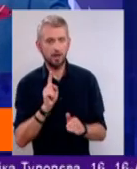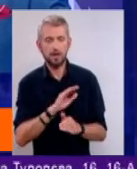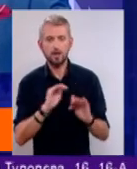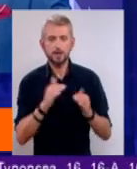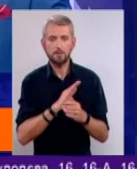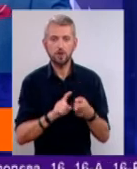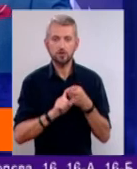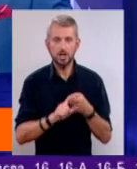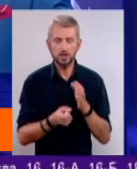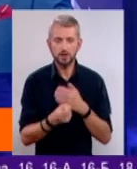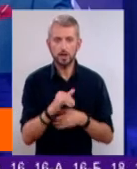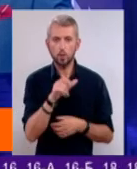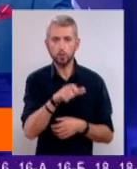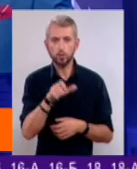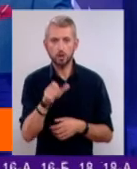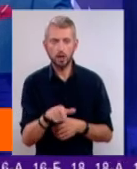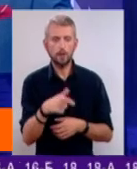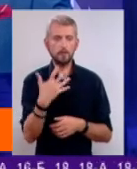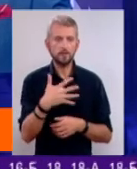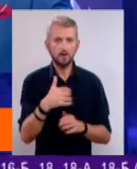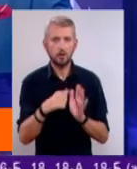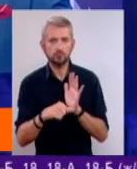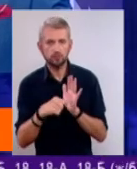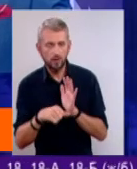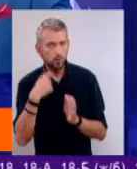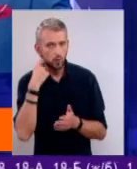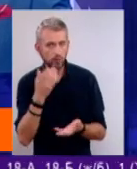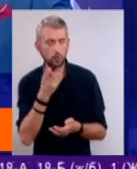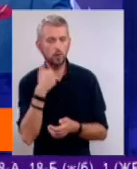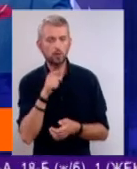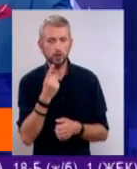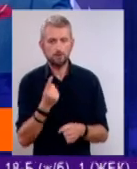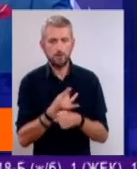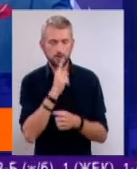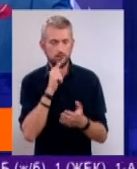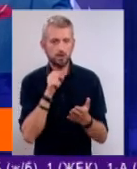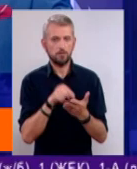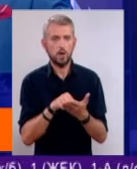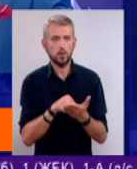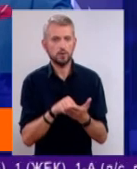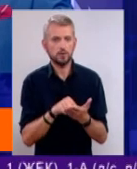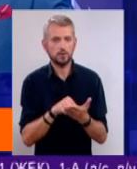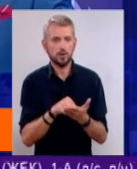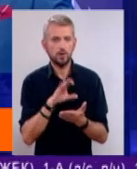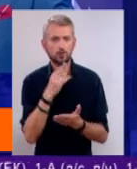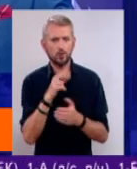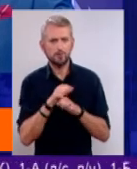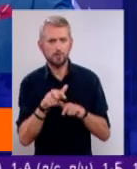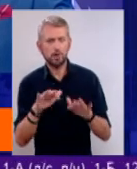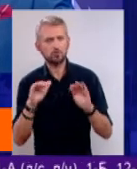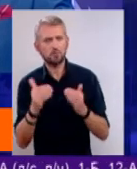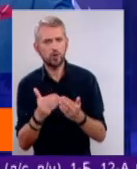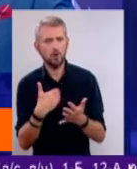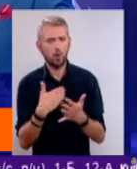менша залежність виникає у людей 50-60+, коли вони вперше потрапляють. Ну, в соцмережі менше